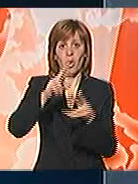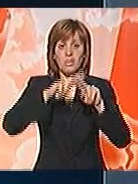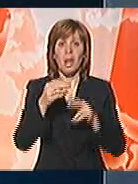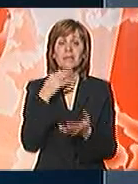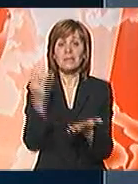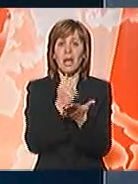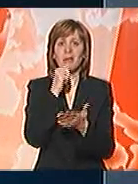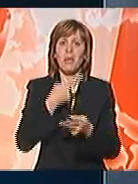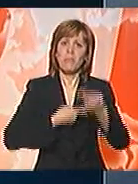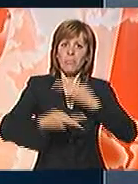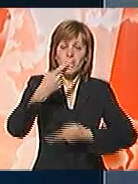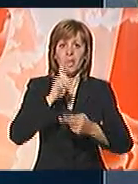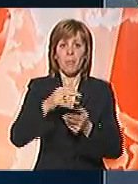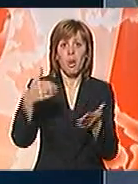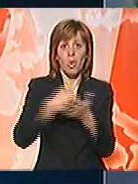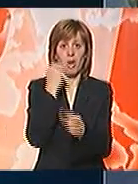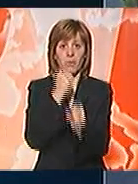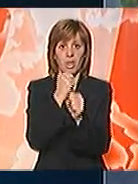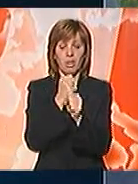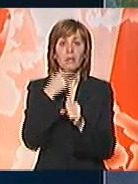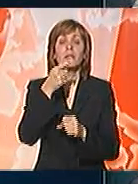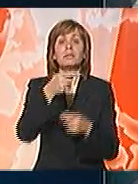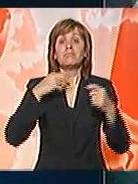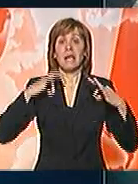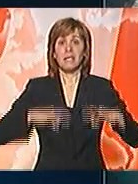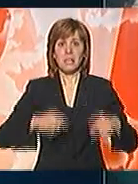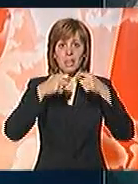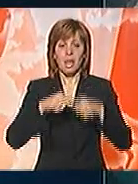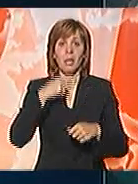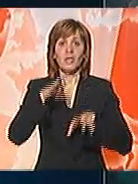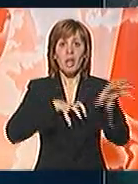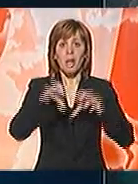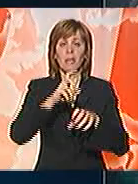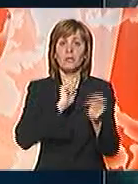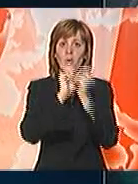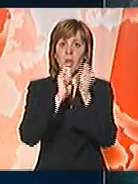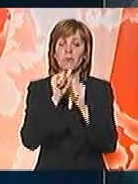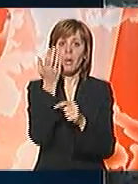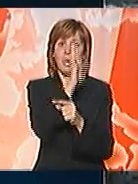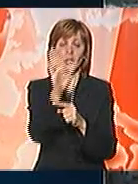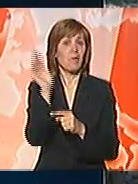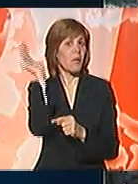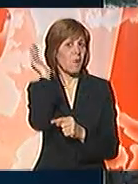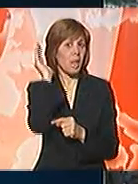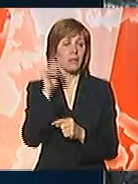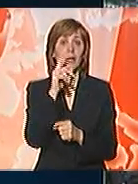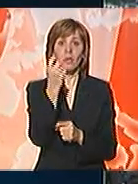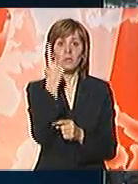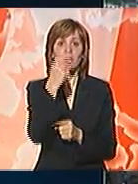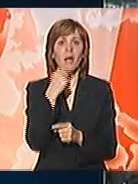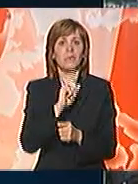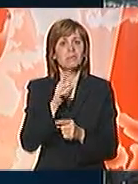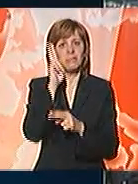proizvodnje, sekretar sindikata ovog preduzeća Neboša Stanković rekao je da su radnici u pregovorima sa predstavnicima vlade još jednom